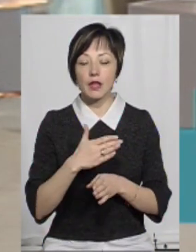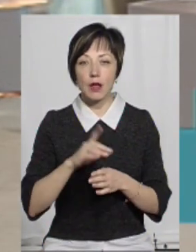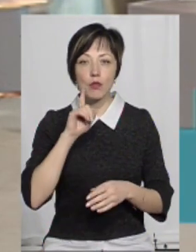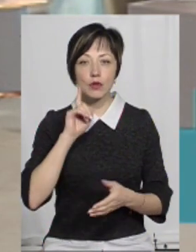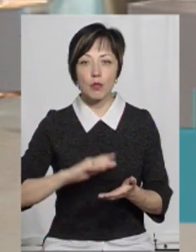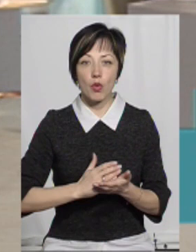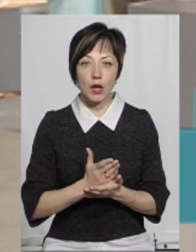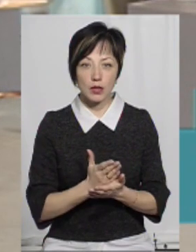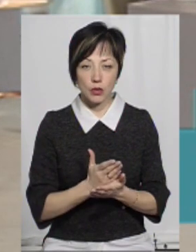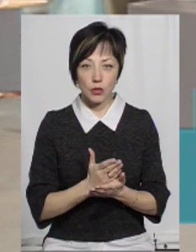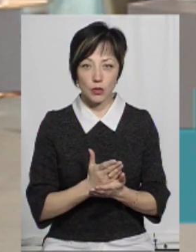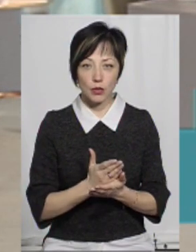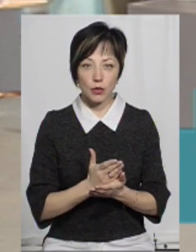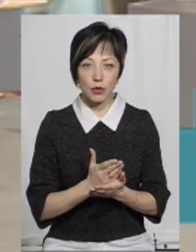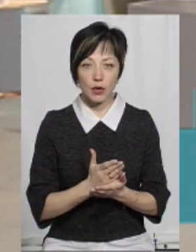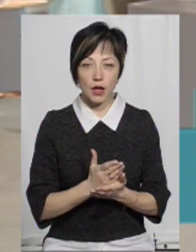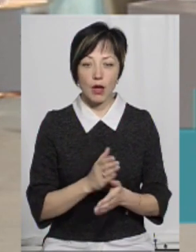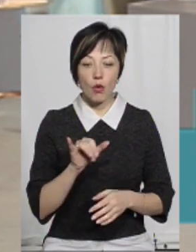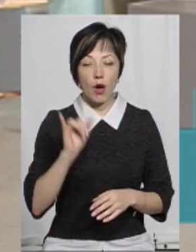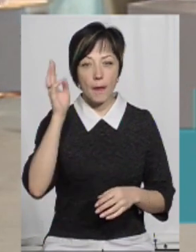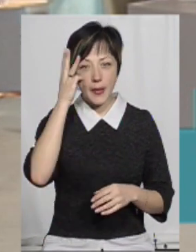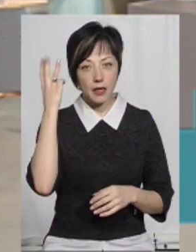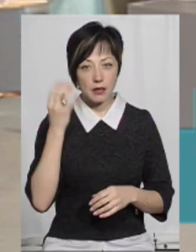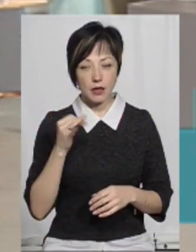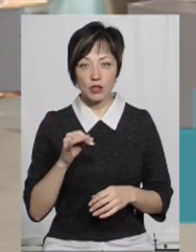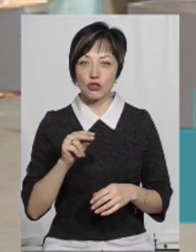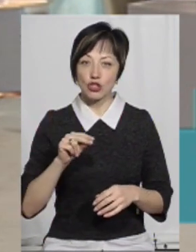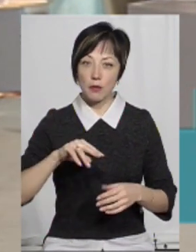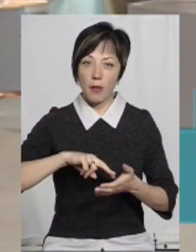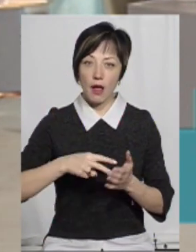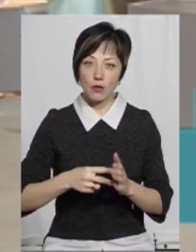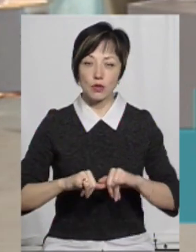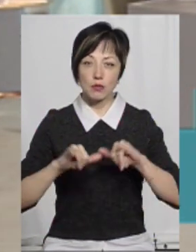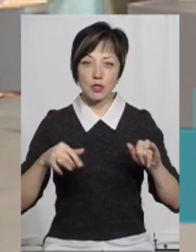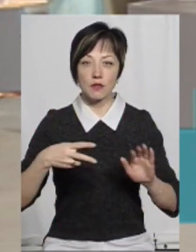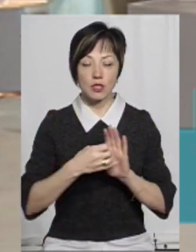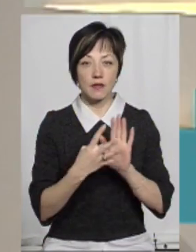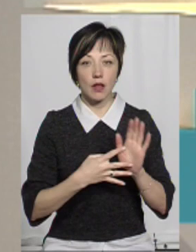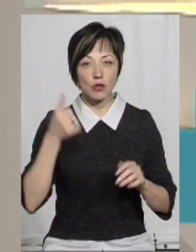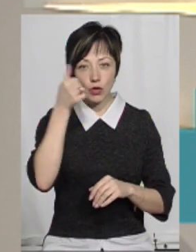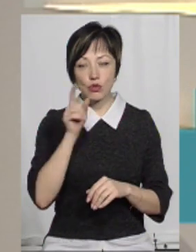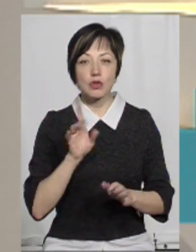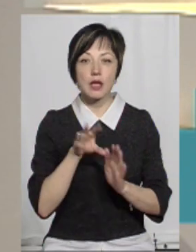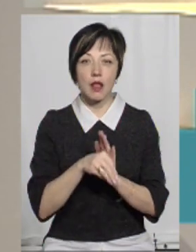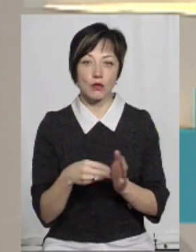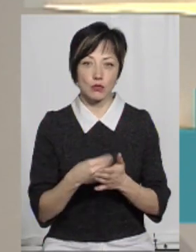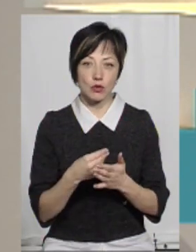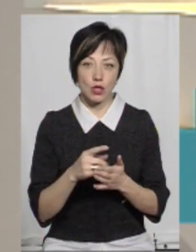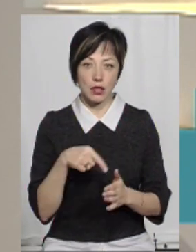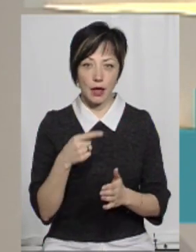молодіжну політику, пані Олено, в Хмельницькому, чи планують збільшувати їх у 2019 році? Що там закладено в бюджет?